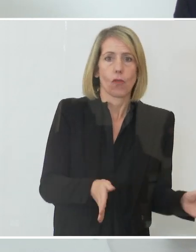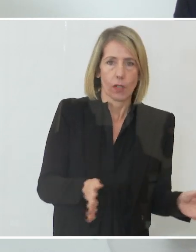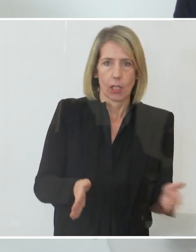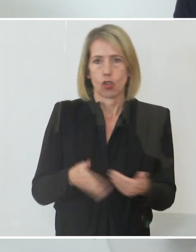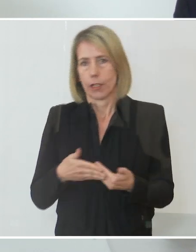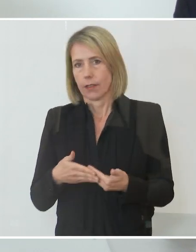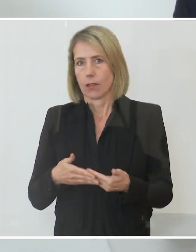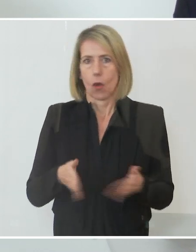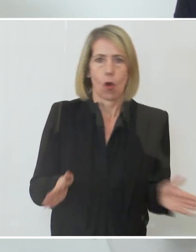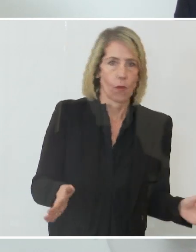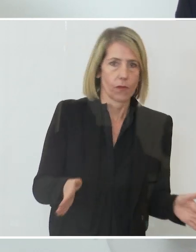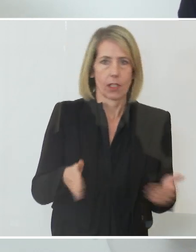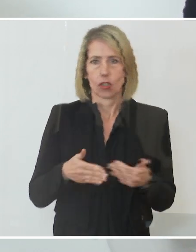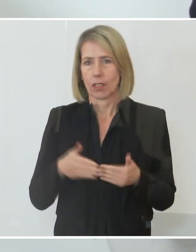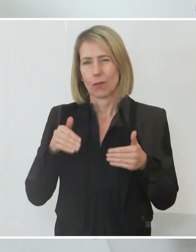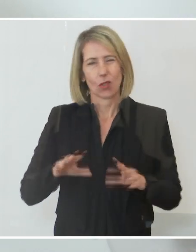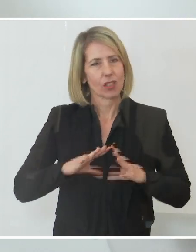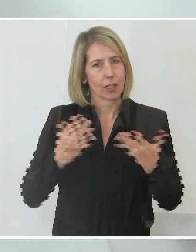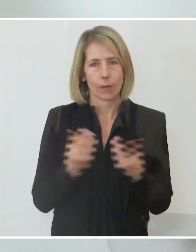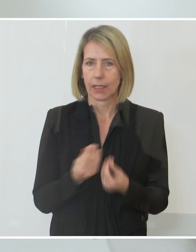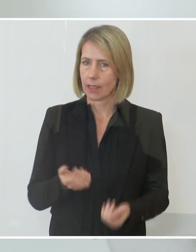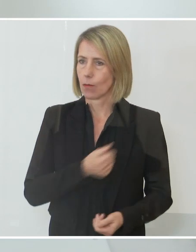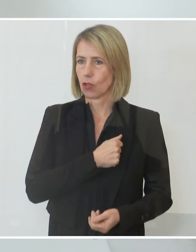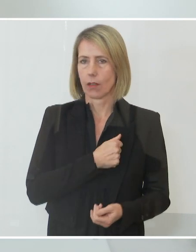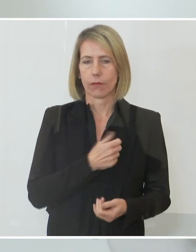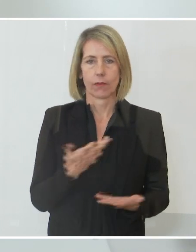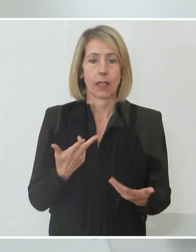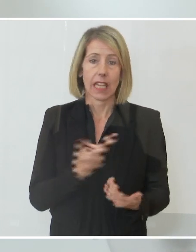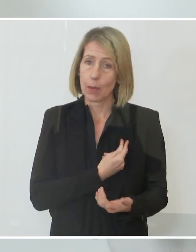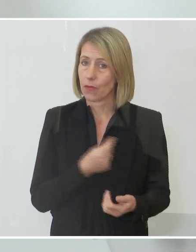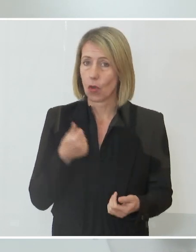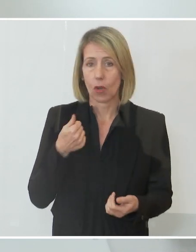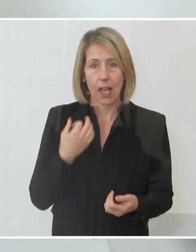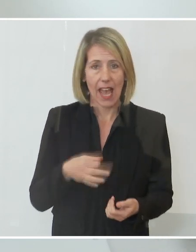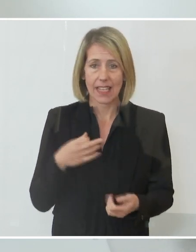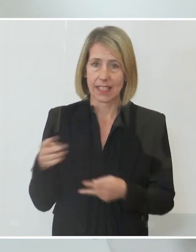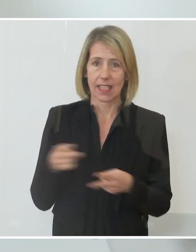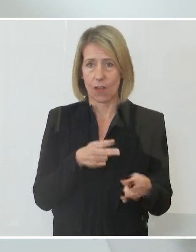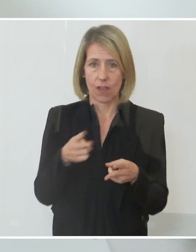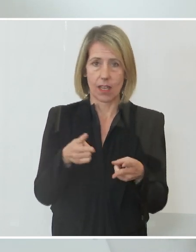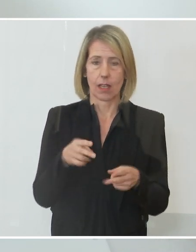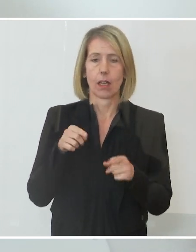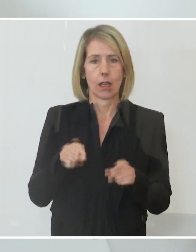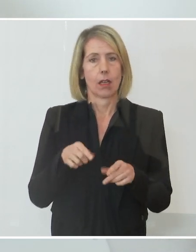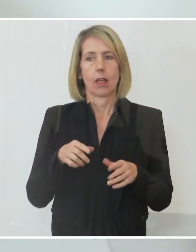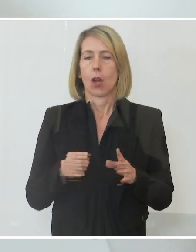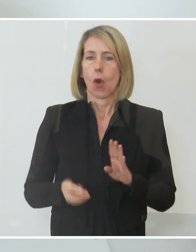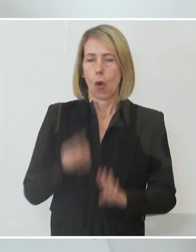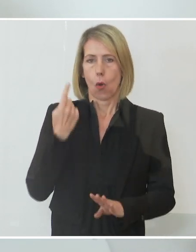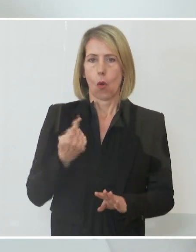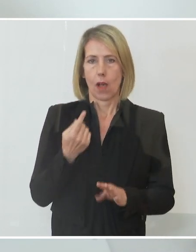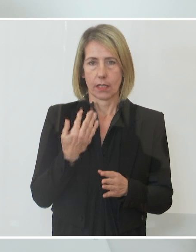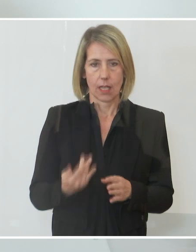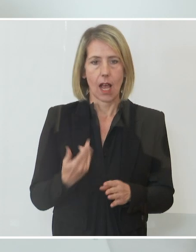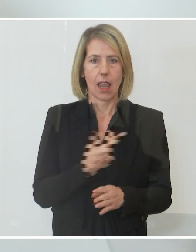ens alle gemeinsam raus. Und die Impfung ist der einzige Weg. Wir brauchen eine qualifizierte hohe Durchimpfungsrate,